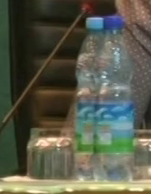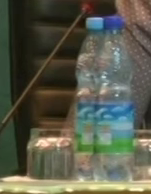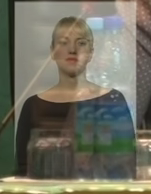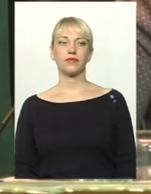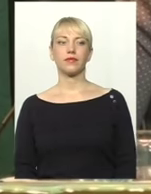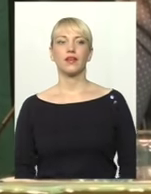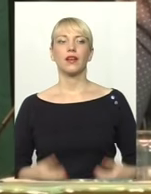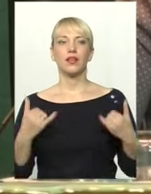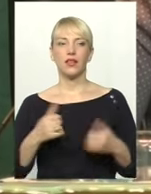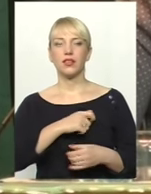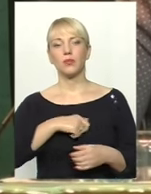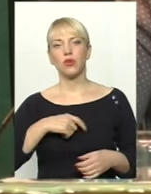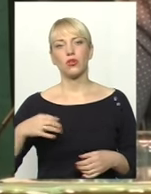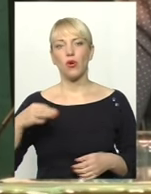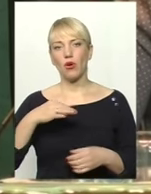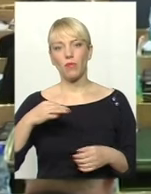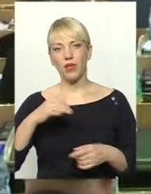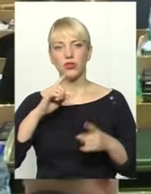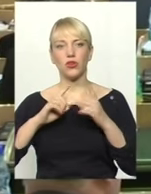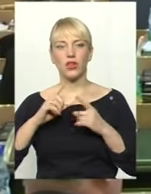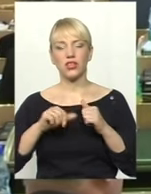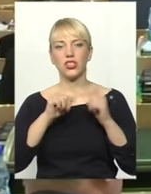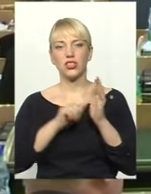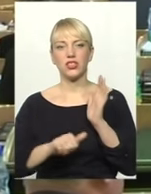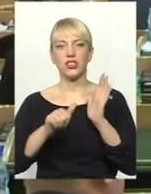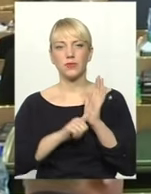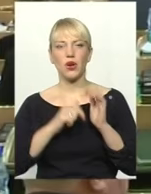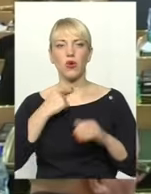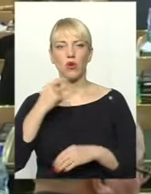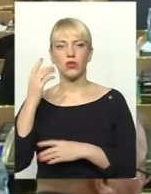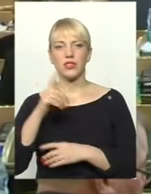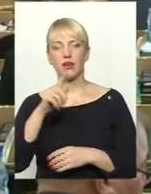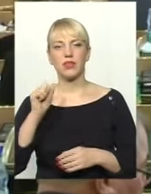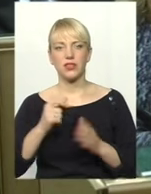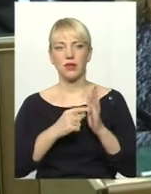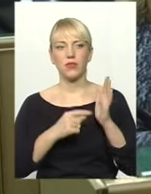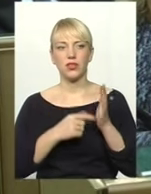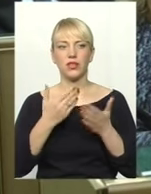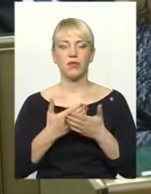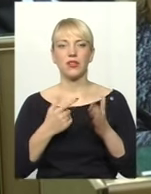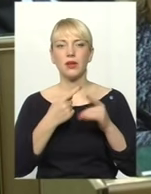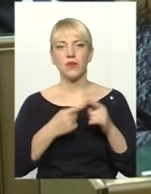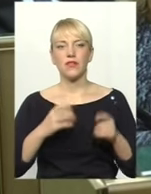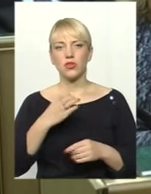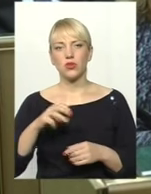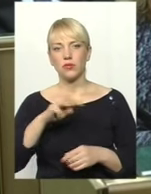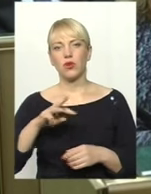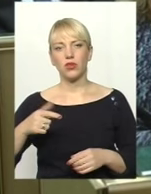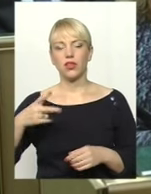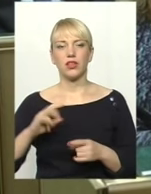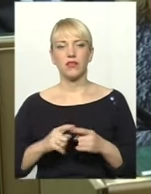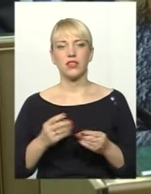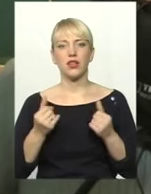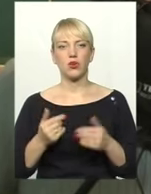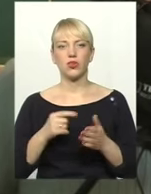Нині депутати Хмельницької обласної ради 60-ма голосами за розподілили майже півсотні мільйонів гривень. Це